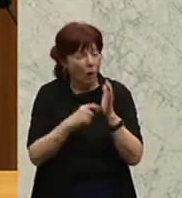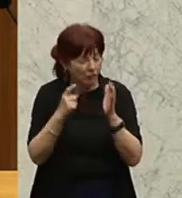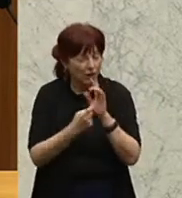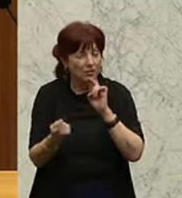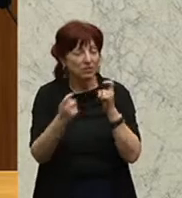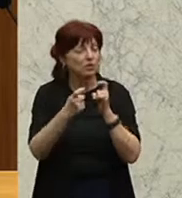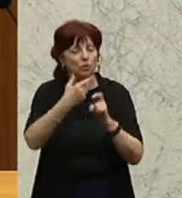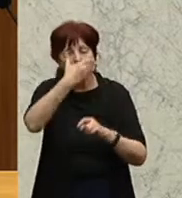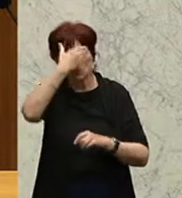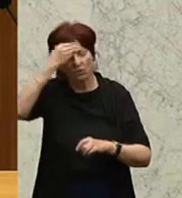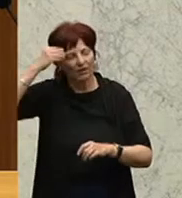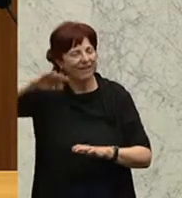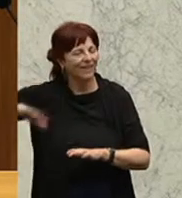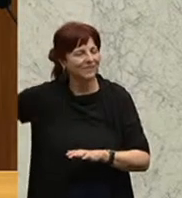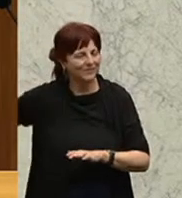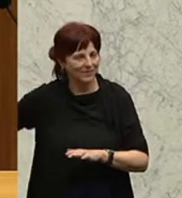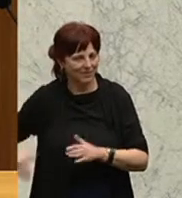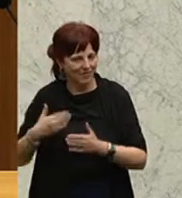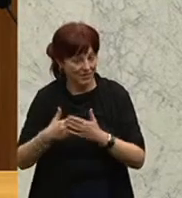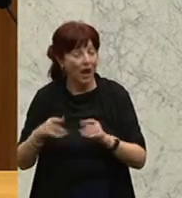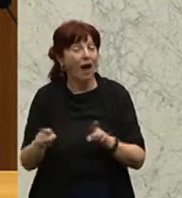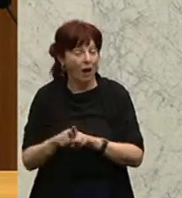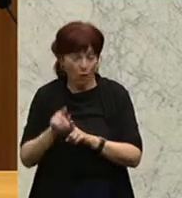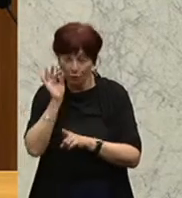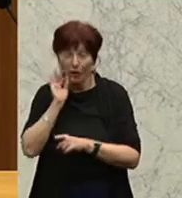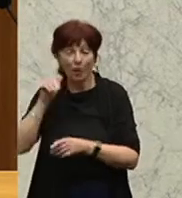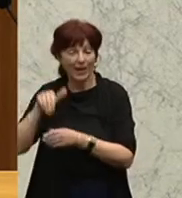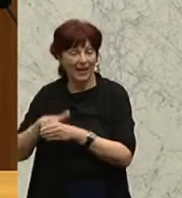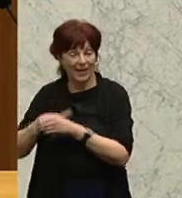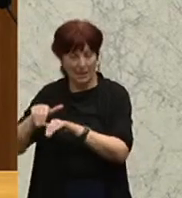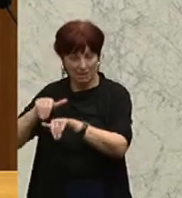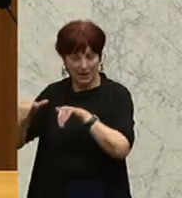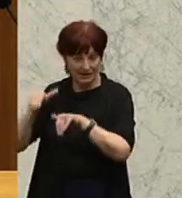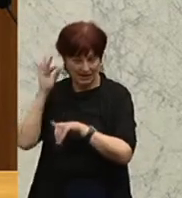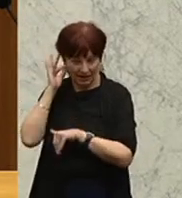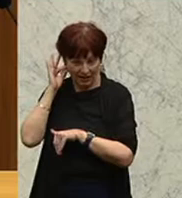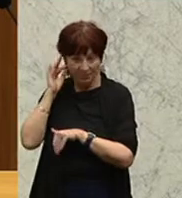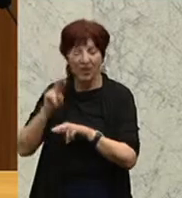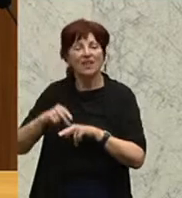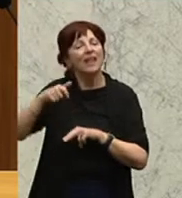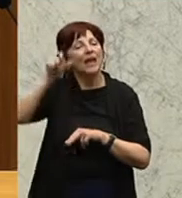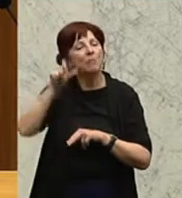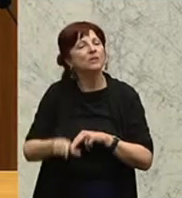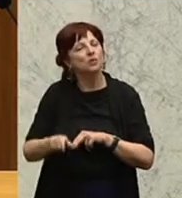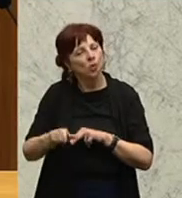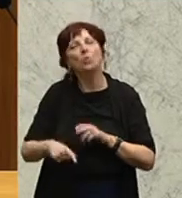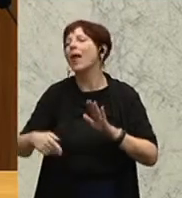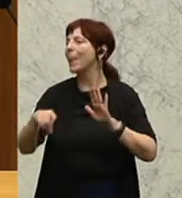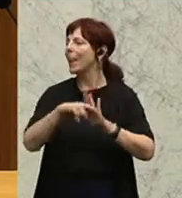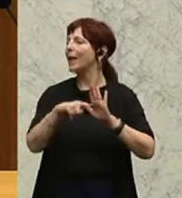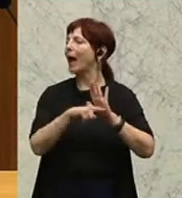leider auch von der Frau Innenministerin, ist, wenn ein Mensch sich legal in der EU aufhält und ein